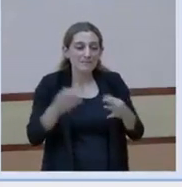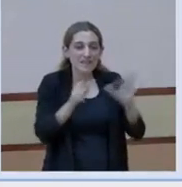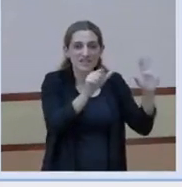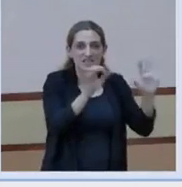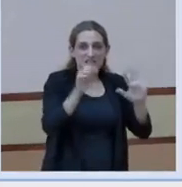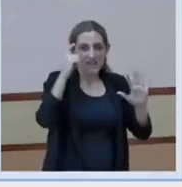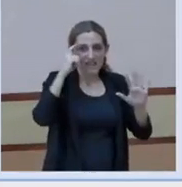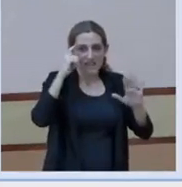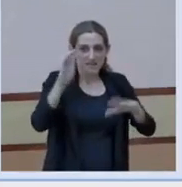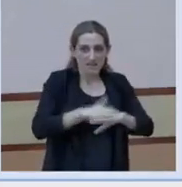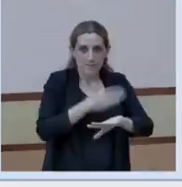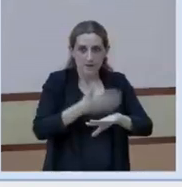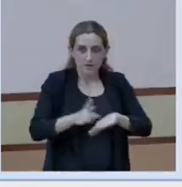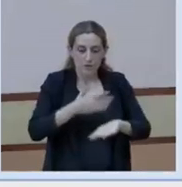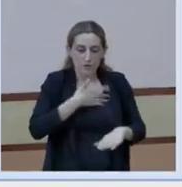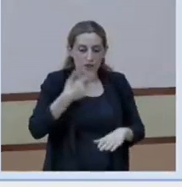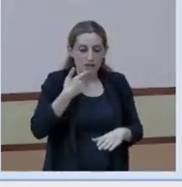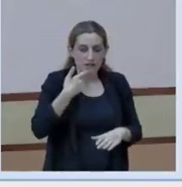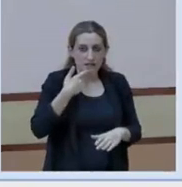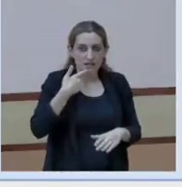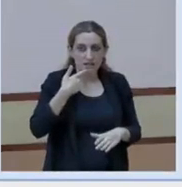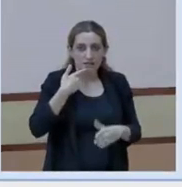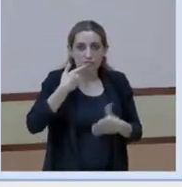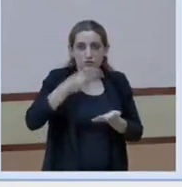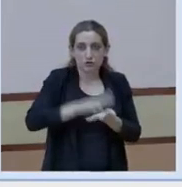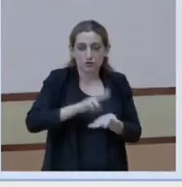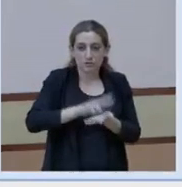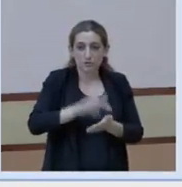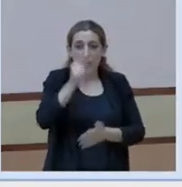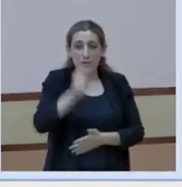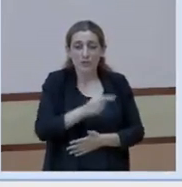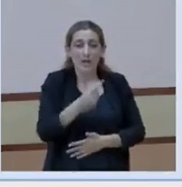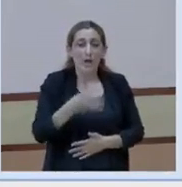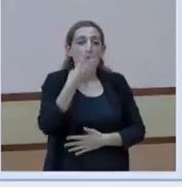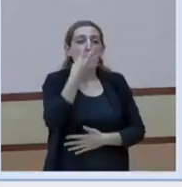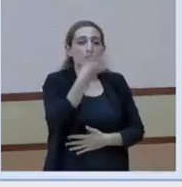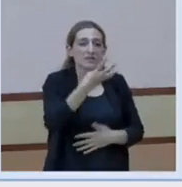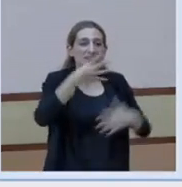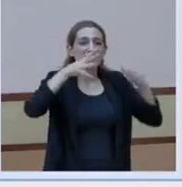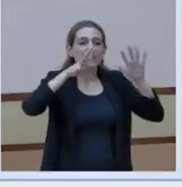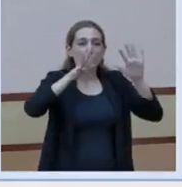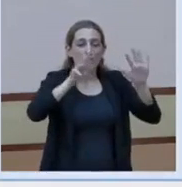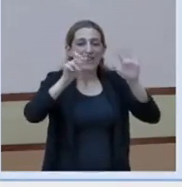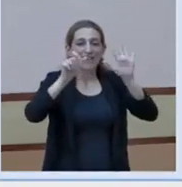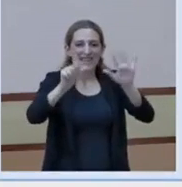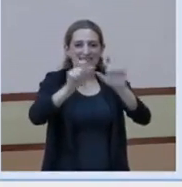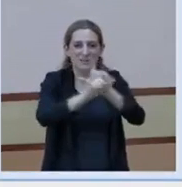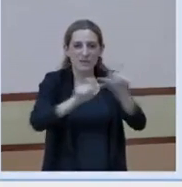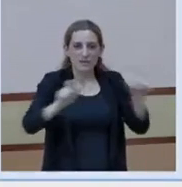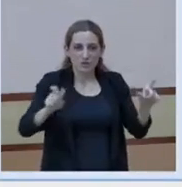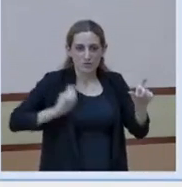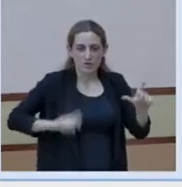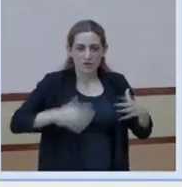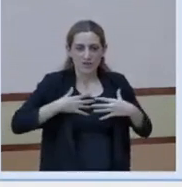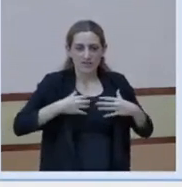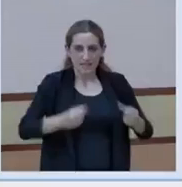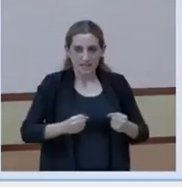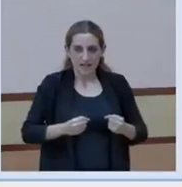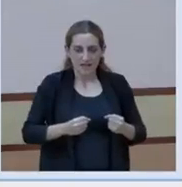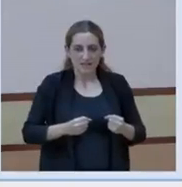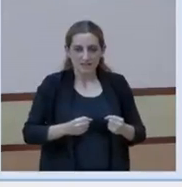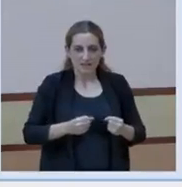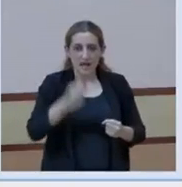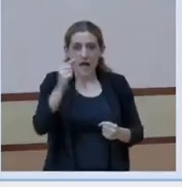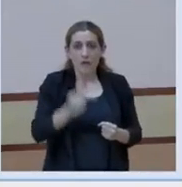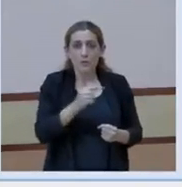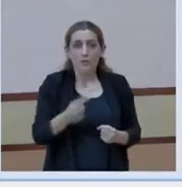496 persones, 496 professionals sanitaris que han tingut més d'un cas de la